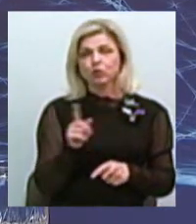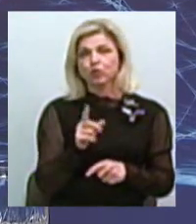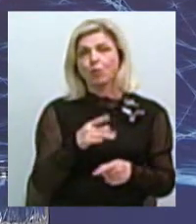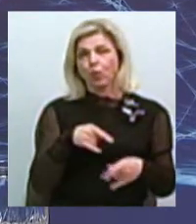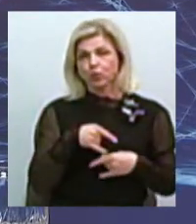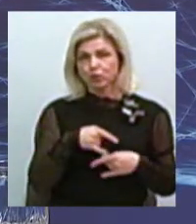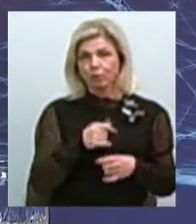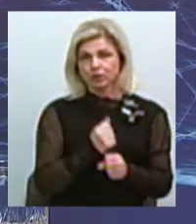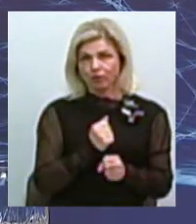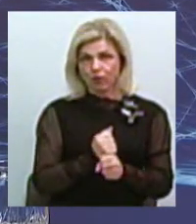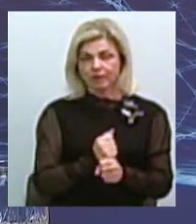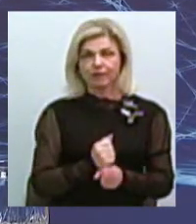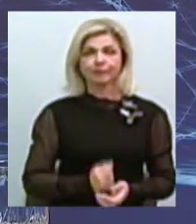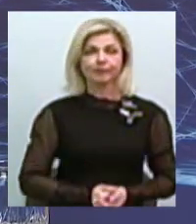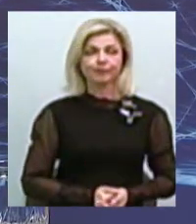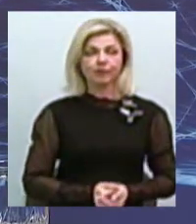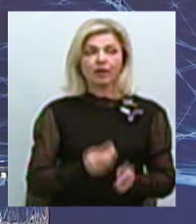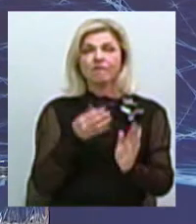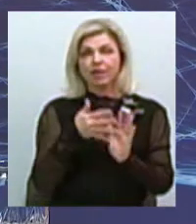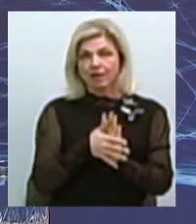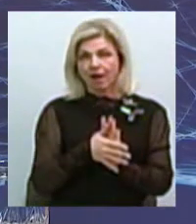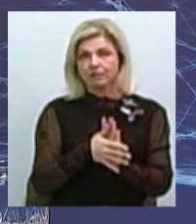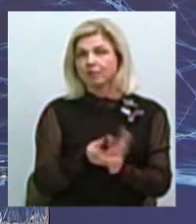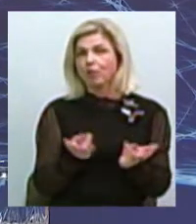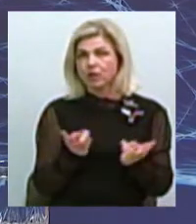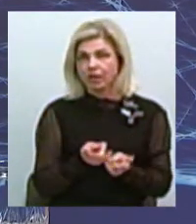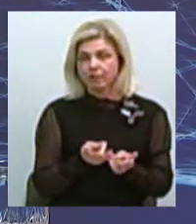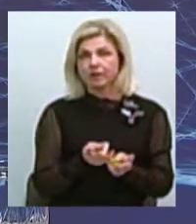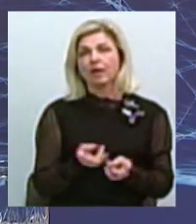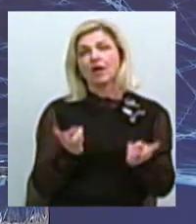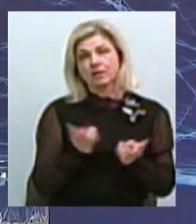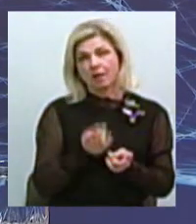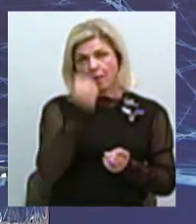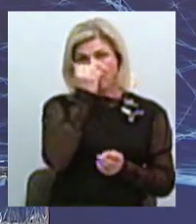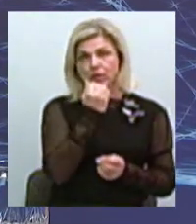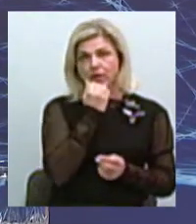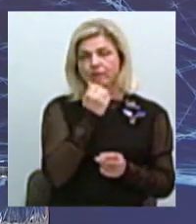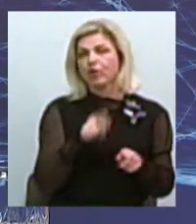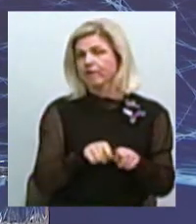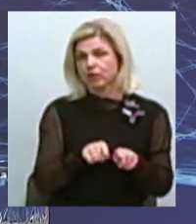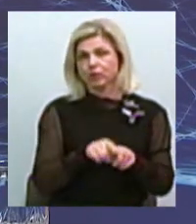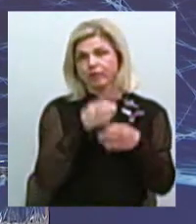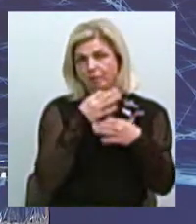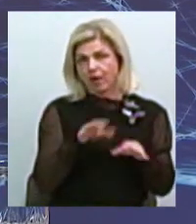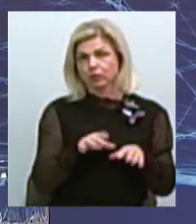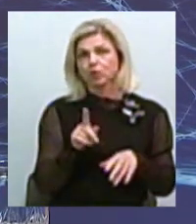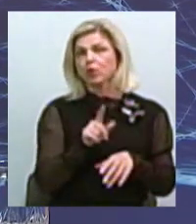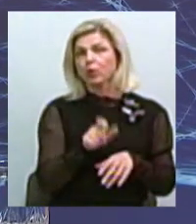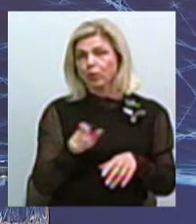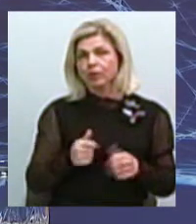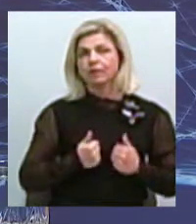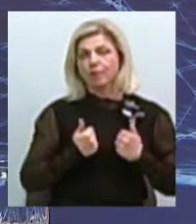костюми створити, витрати потрібні. Тобто, треба подякувати в будь-якому випадку, що люди намагаються щось зробити.